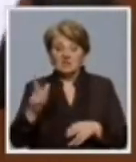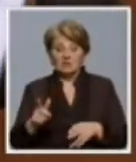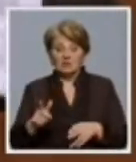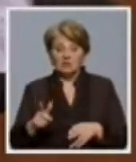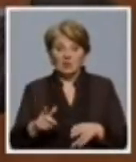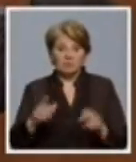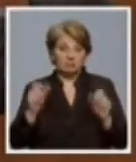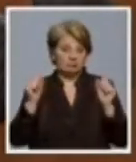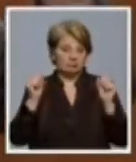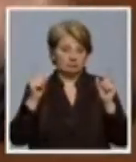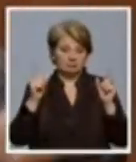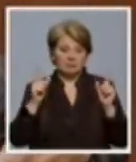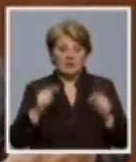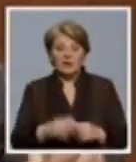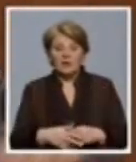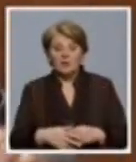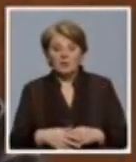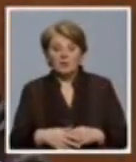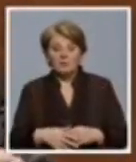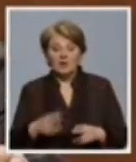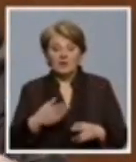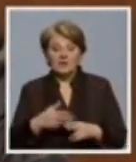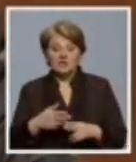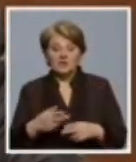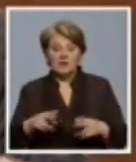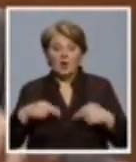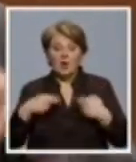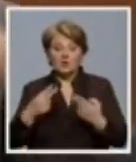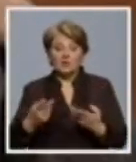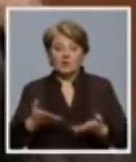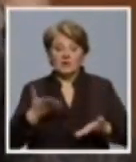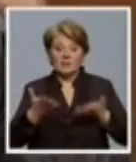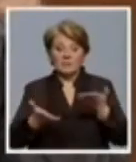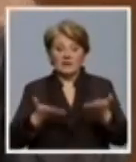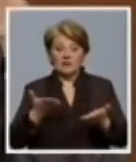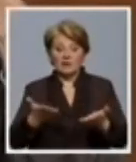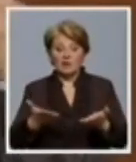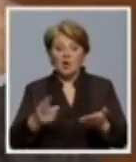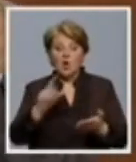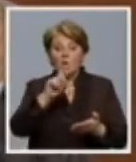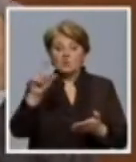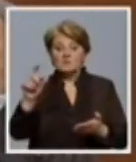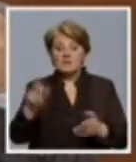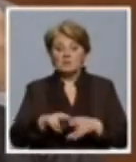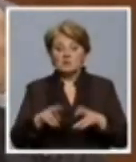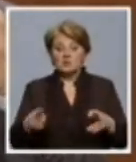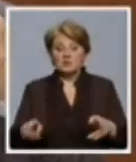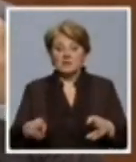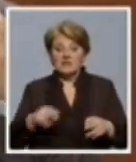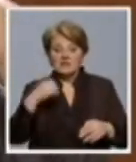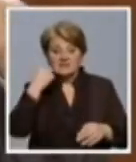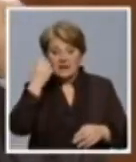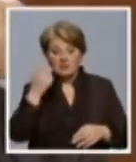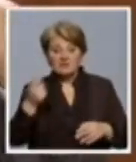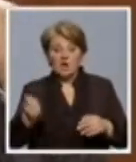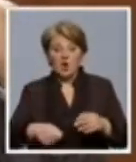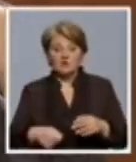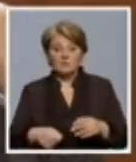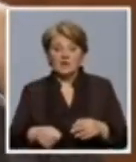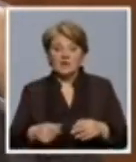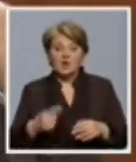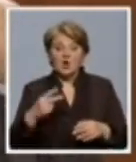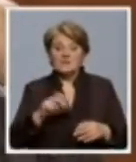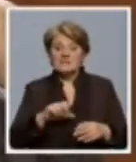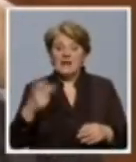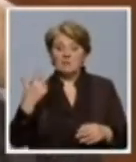To je presedan u svijetu, to je rješenje kao odgovor na naš prijedlog Ustavnom sudu o predispetivanju ustavnosti sramotne odredbe o